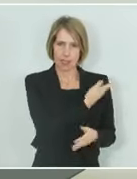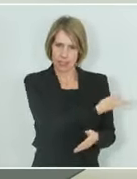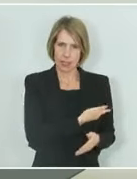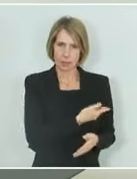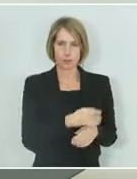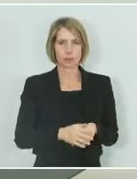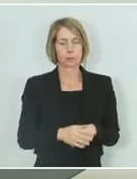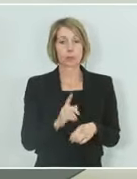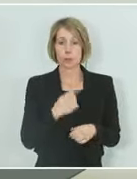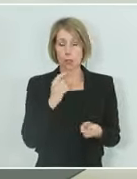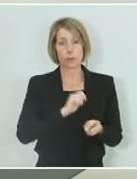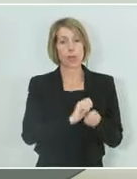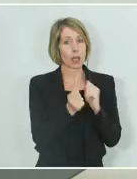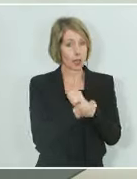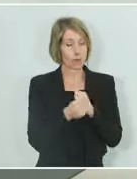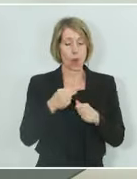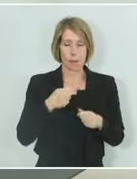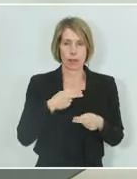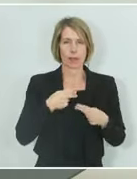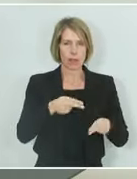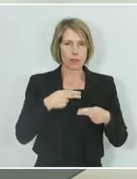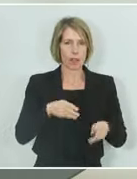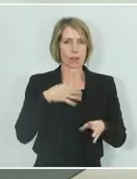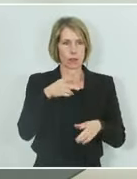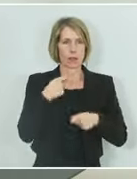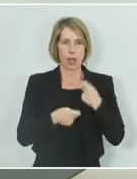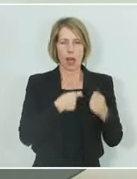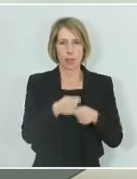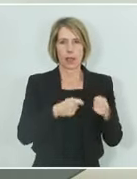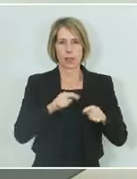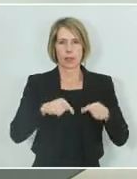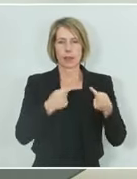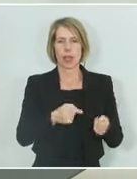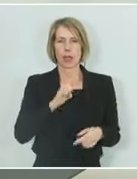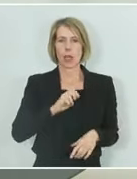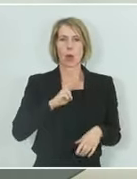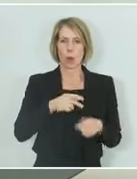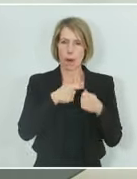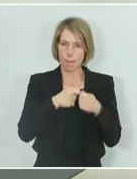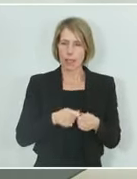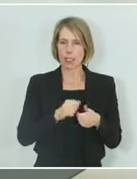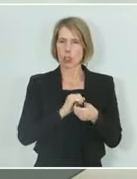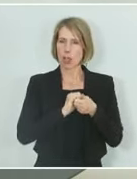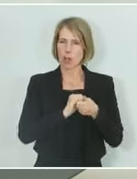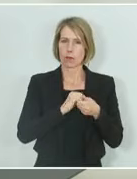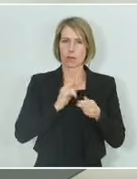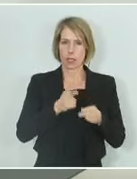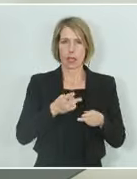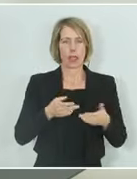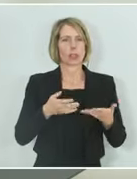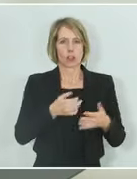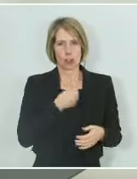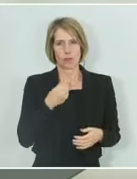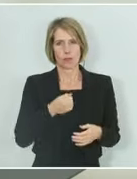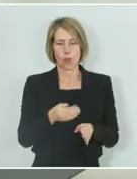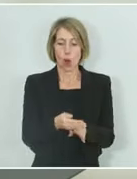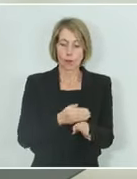Reformen arbeiten, um den Weg zur EU-Mitschleidenschaft zu beschreiten. Den Antrag haben wir vor einem Monat gestellt.